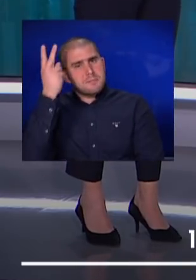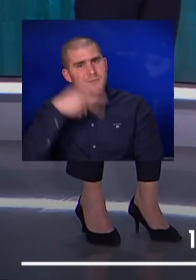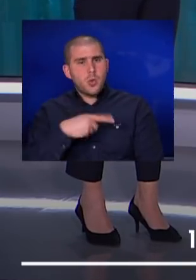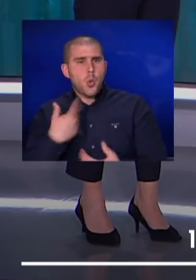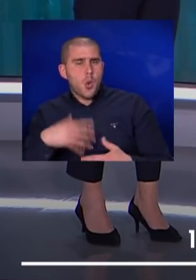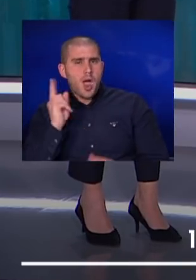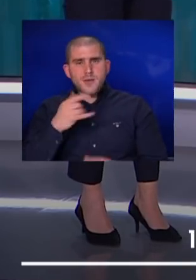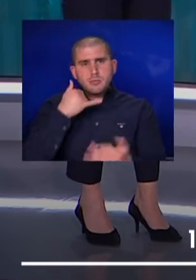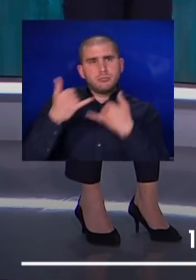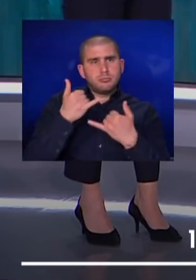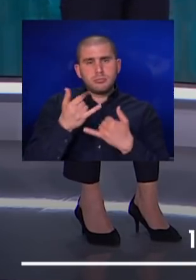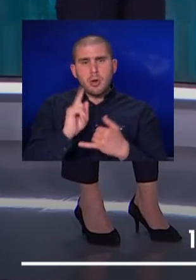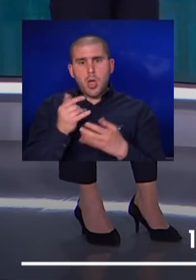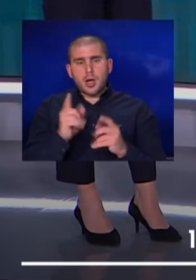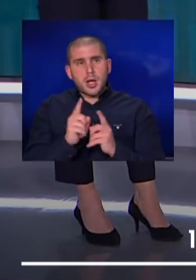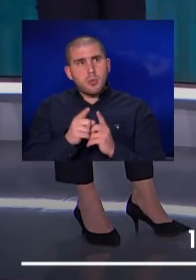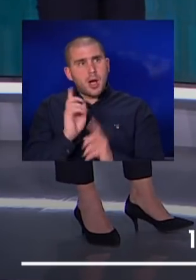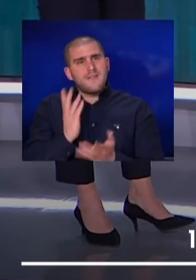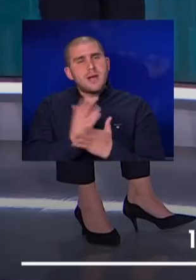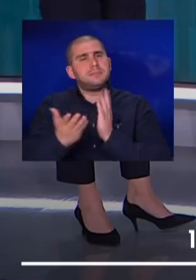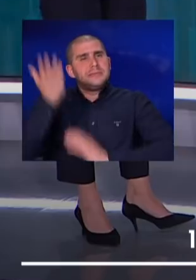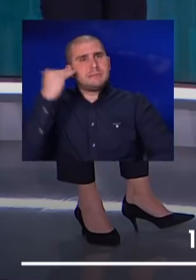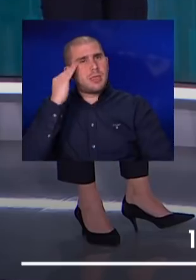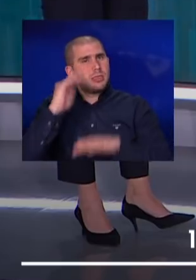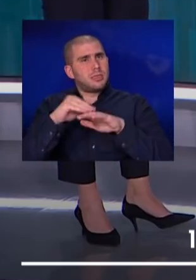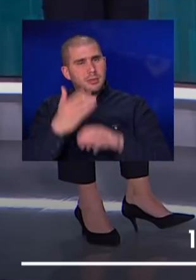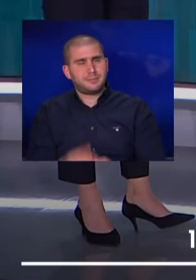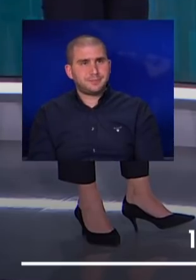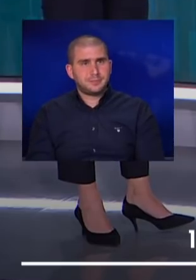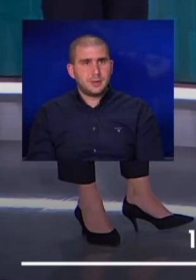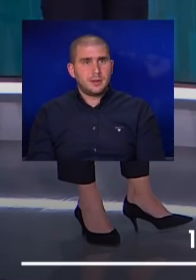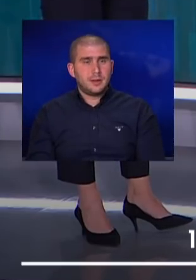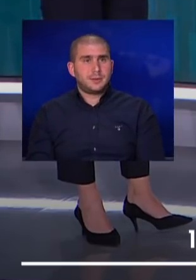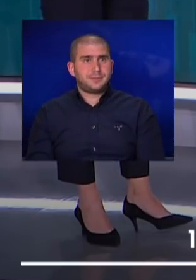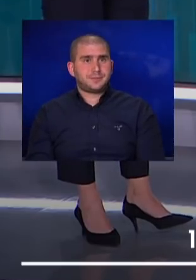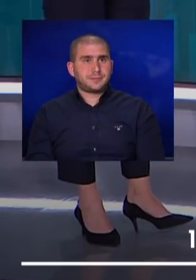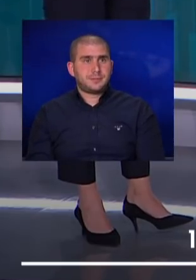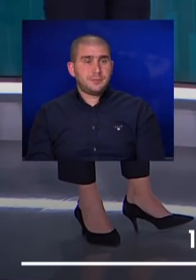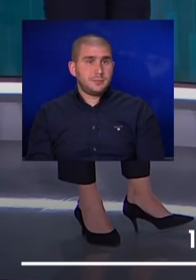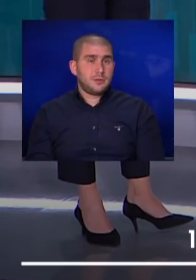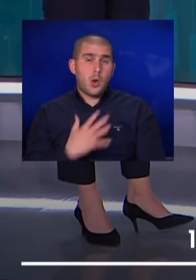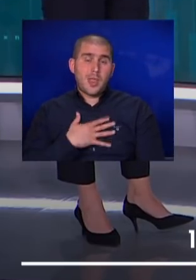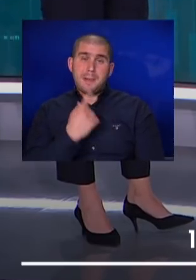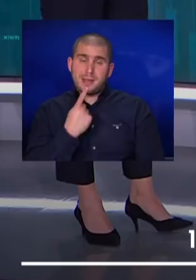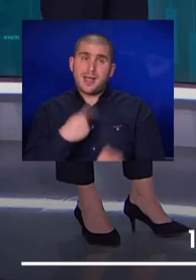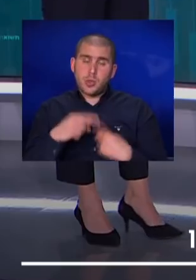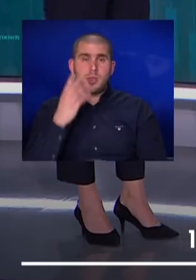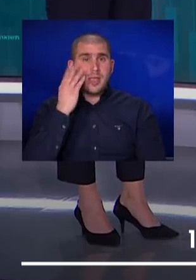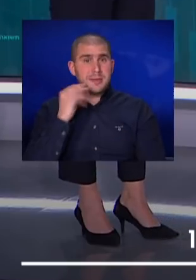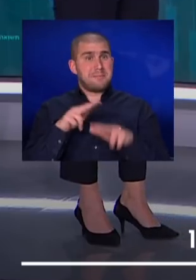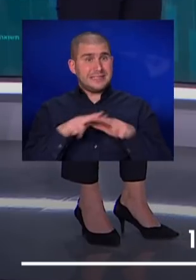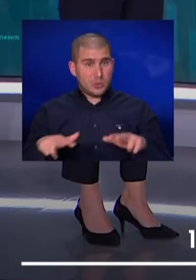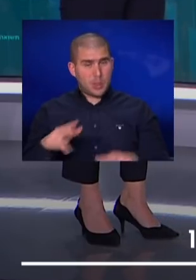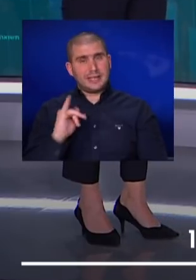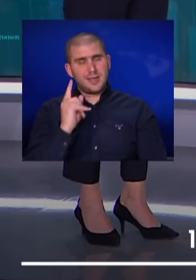חייבות לדבר איתך לא עכשיו אלא שהן היו צריכות לדבר איתך מזמן. אז לא נעים לומר שאנחנו נהנים מהסיטואציה